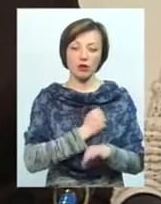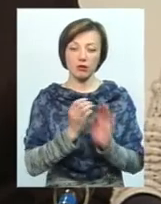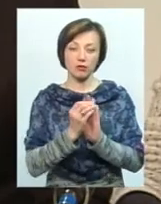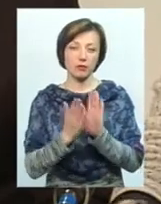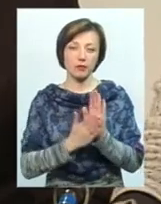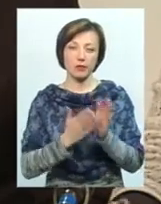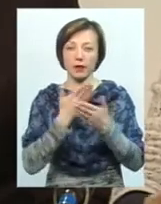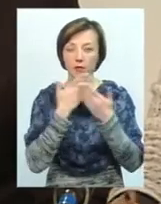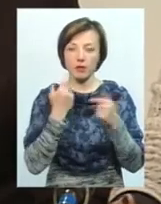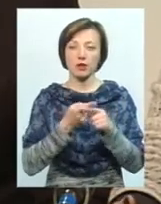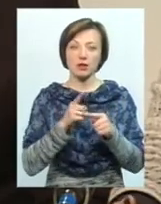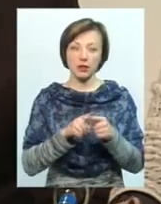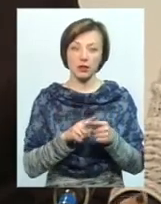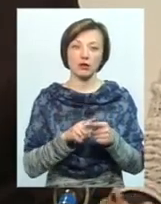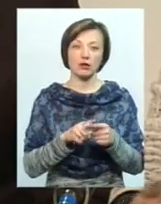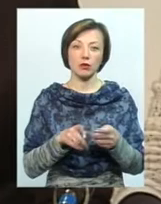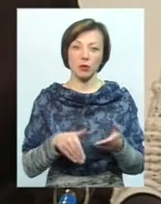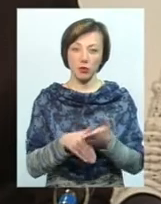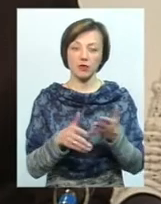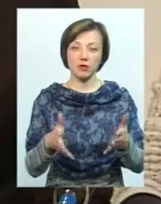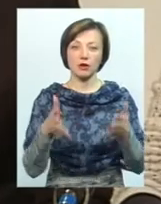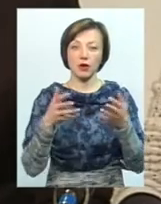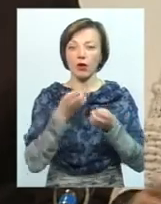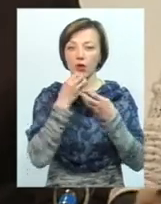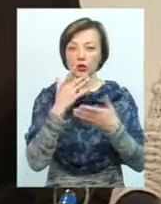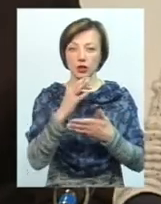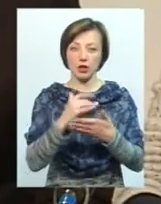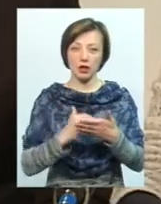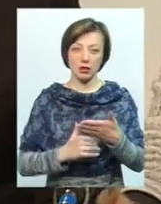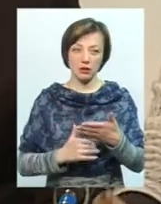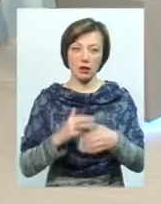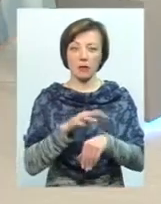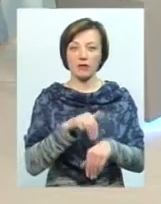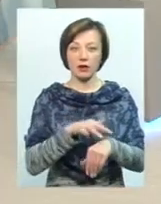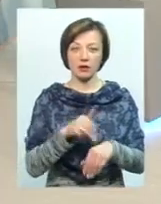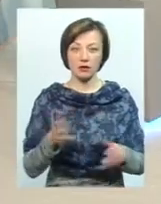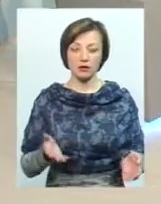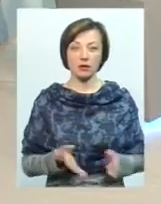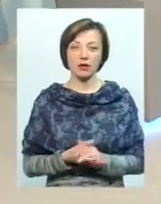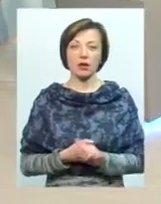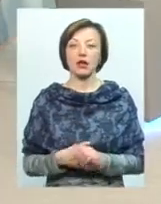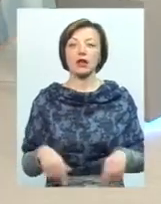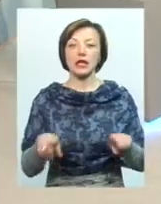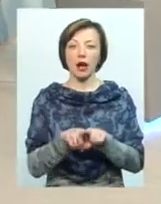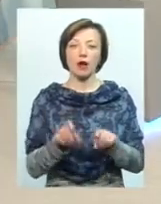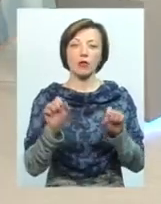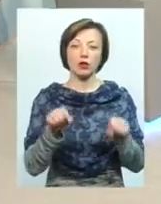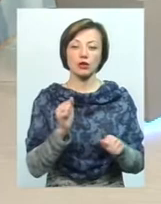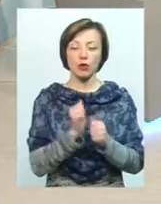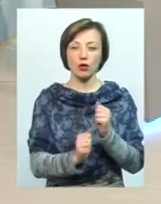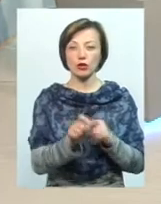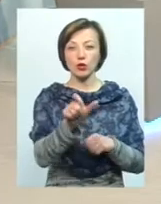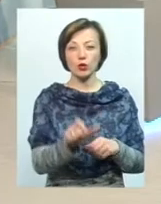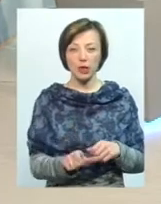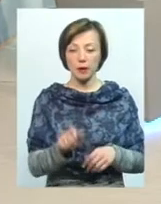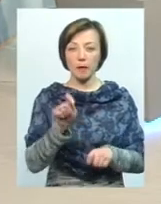відображений. І це допоміг вияснити хороший реєстр МВС транспортних засобів. І так, в принципі, можна по кожній людині